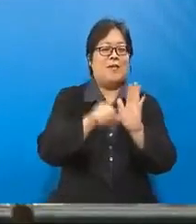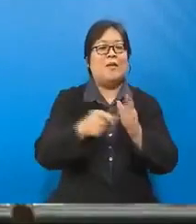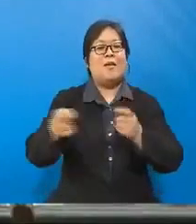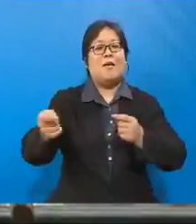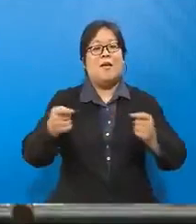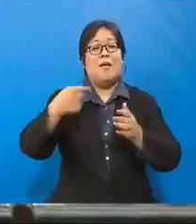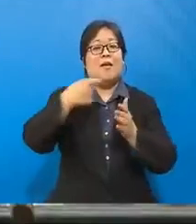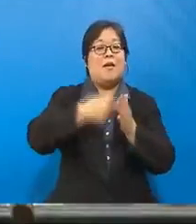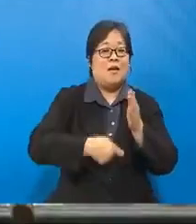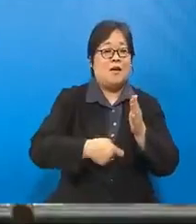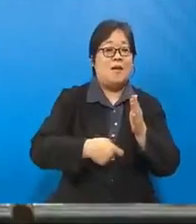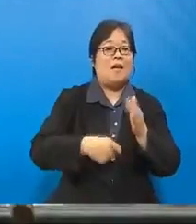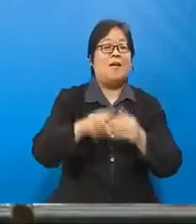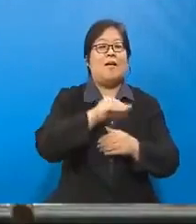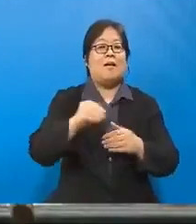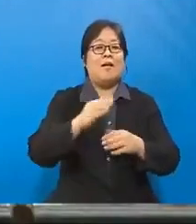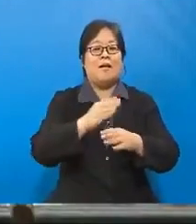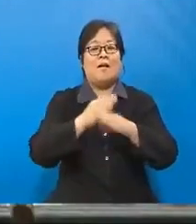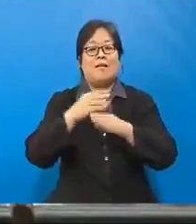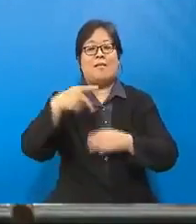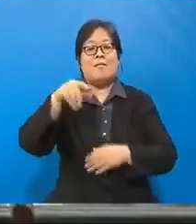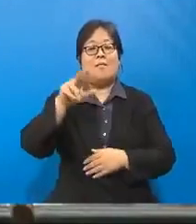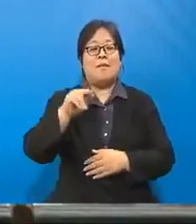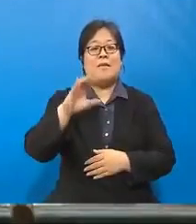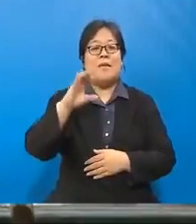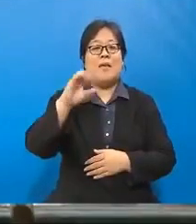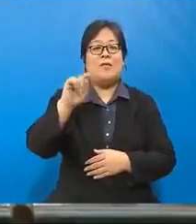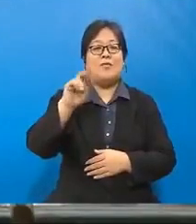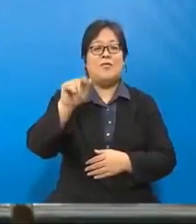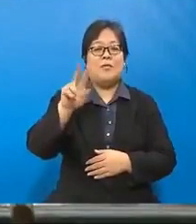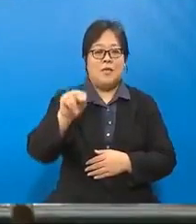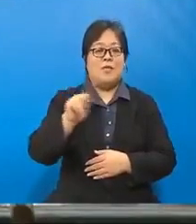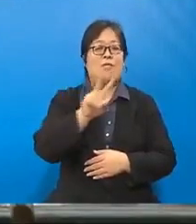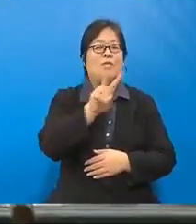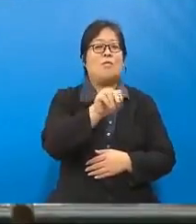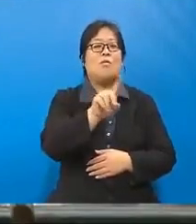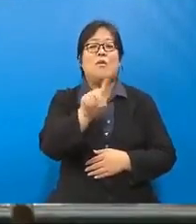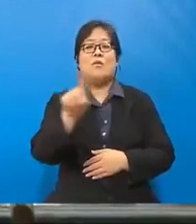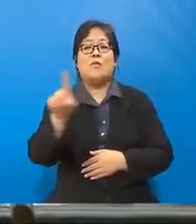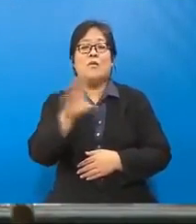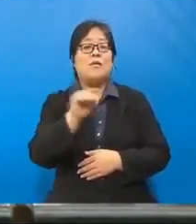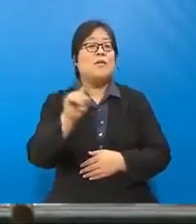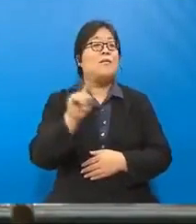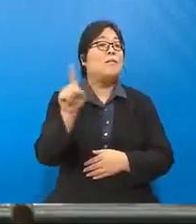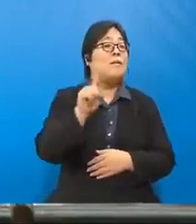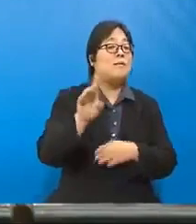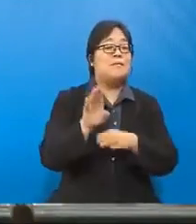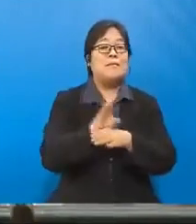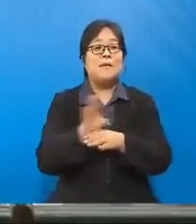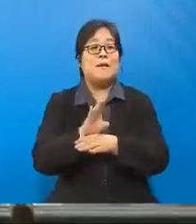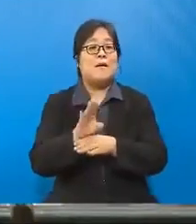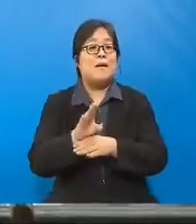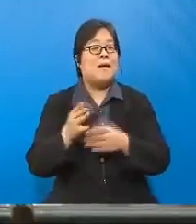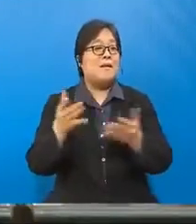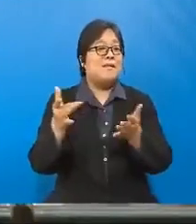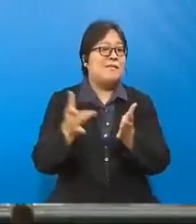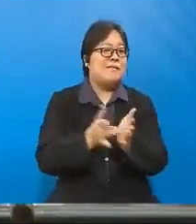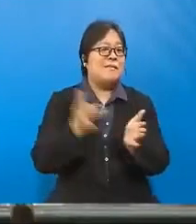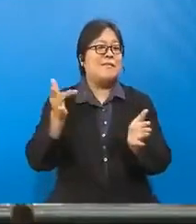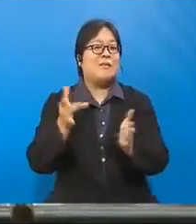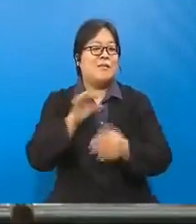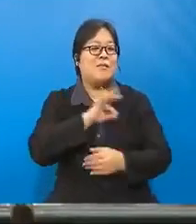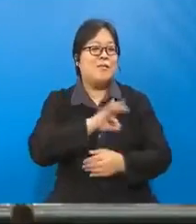Harga dan Anti Pencatutan 2011. dan ke atas mana-mana peniaga yang mencuba mengambil